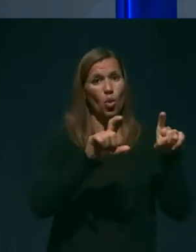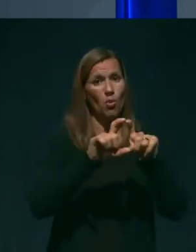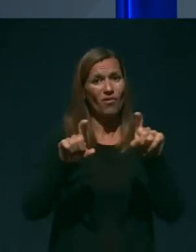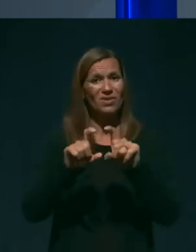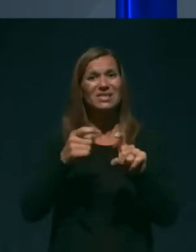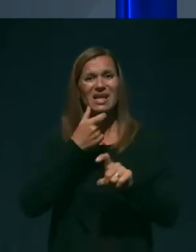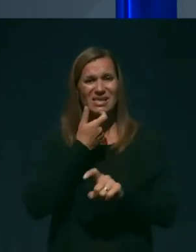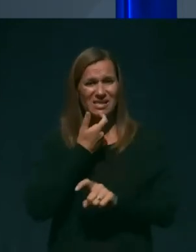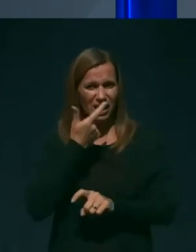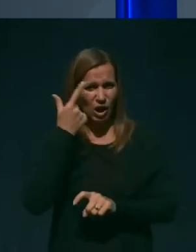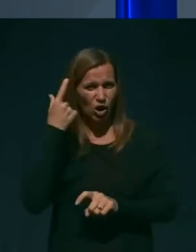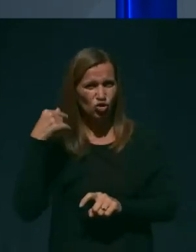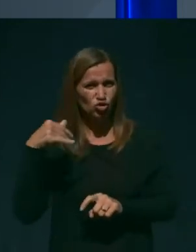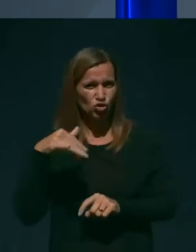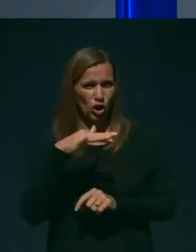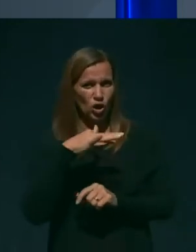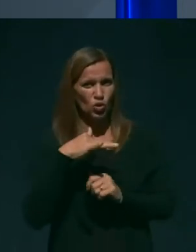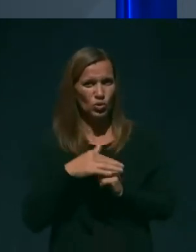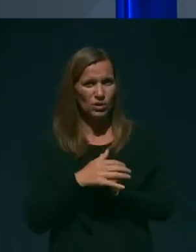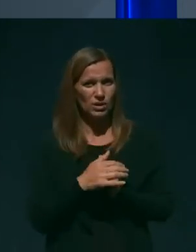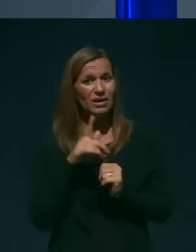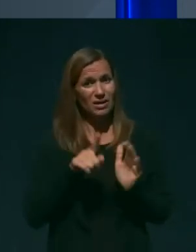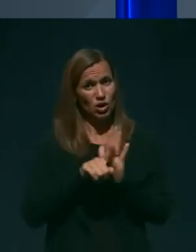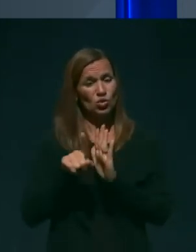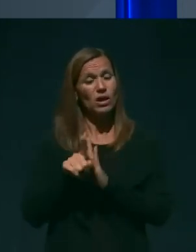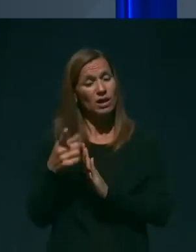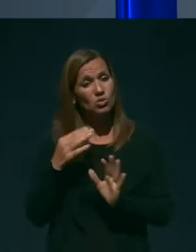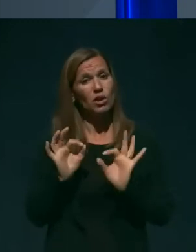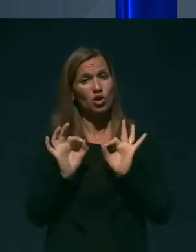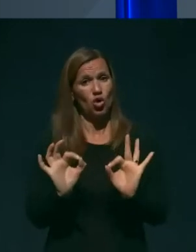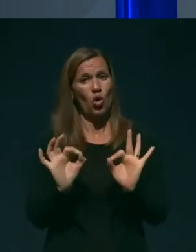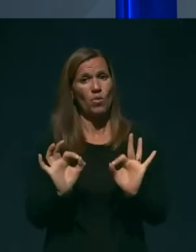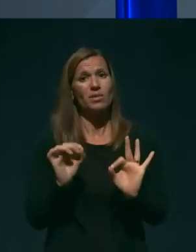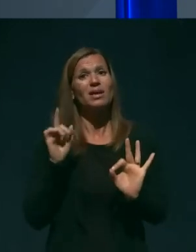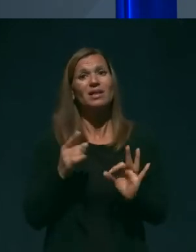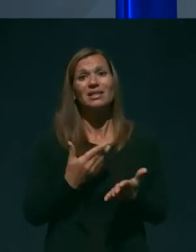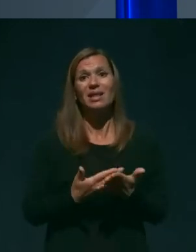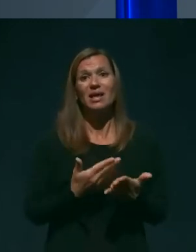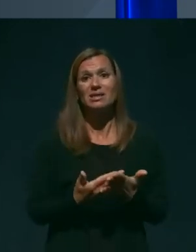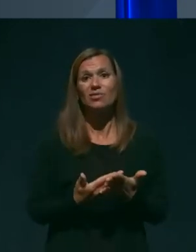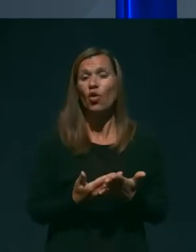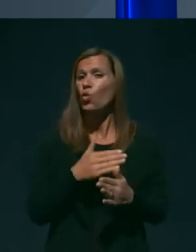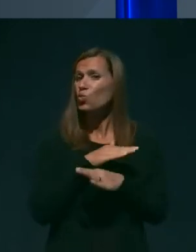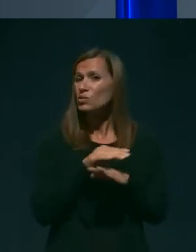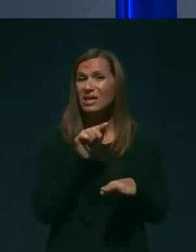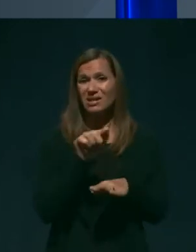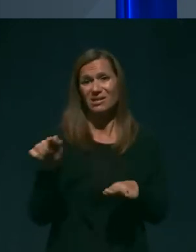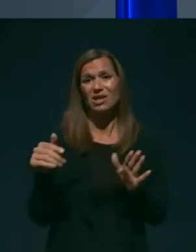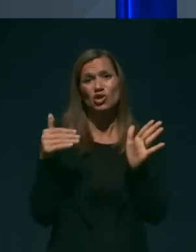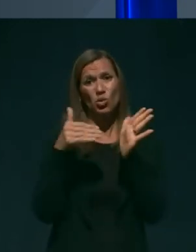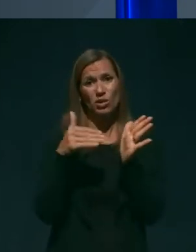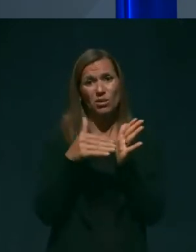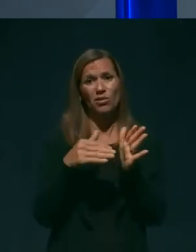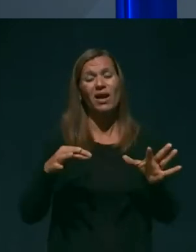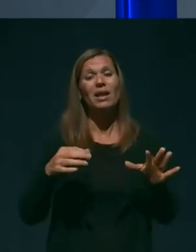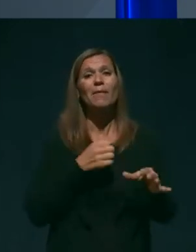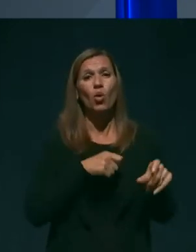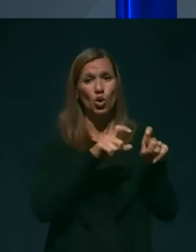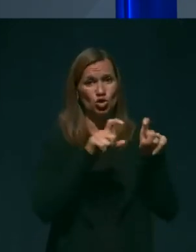dejstvo, da so bili vsi, ki so potrebovali bolnišnično zdravljenje, tudi v bolnišnice